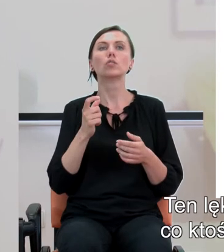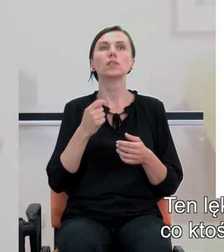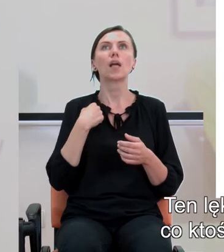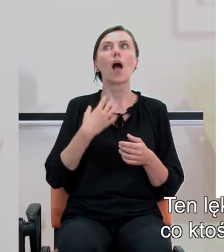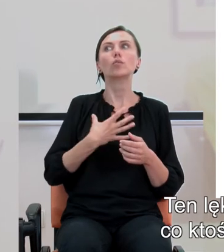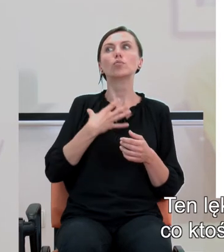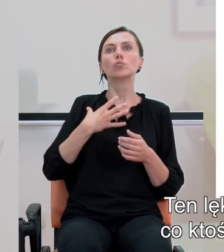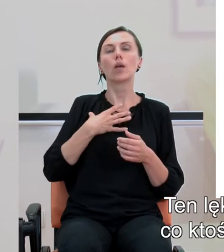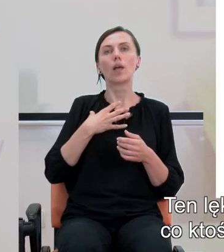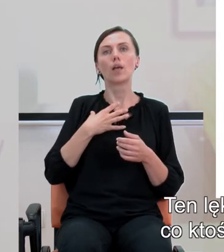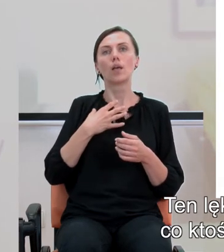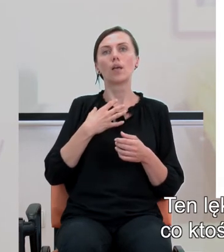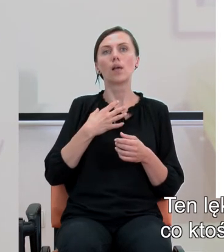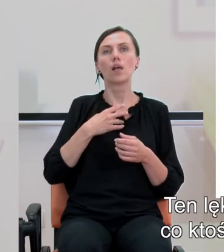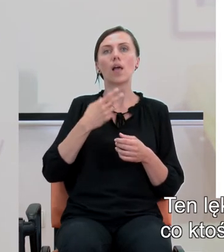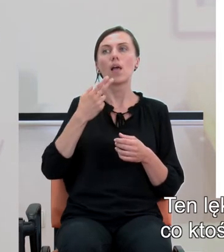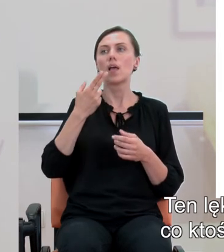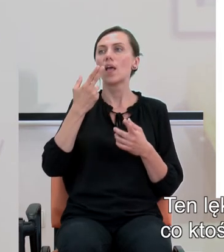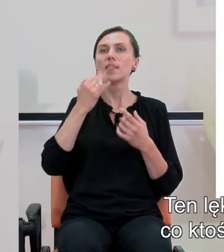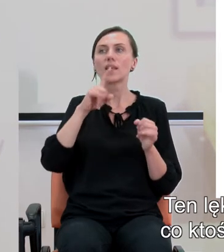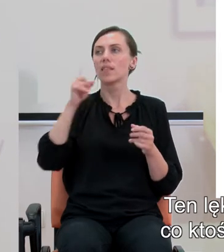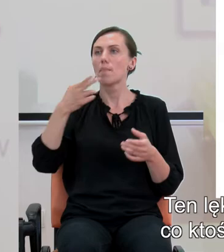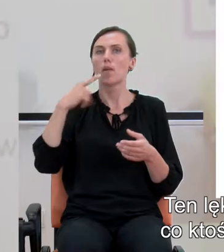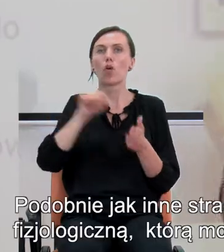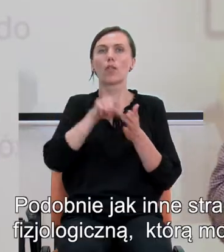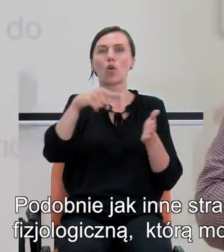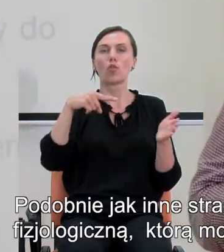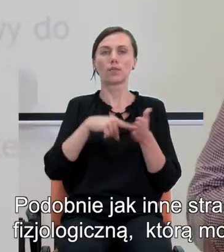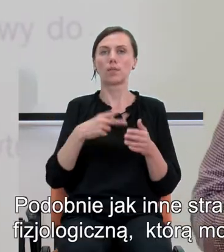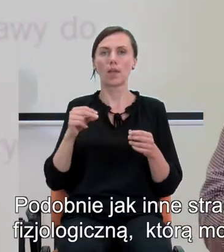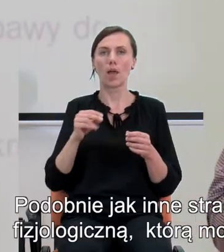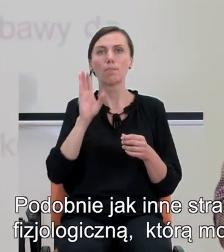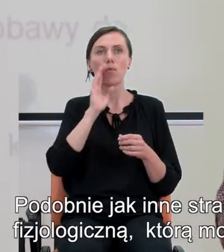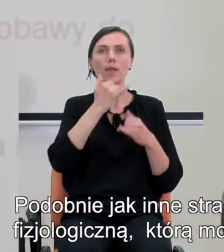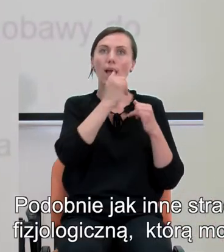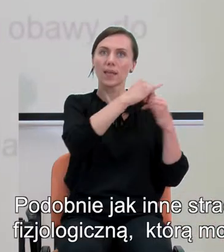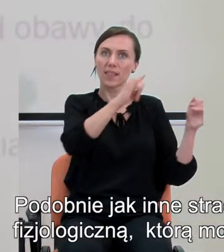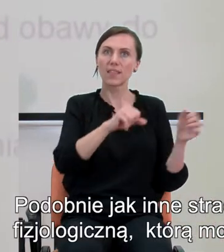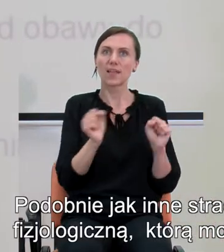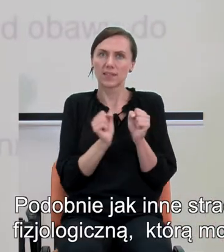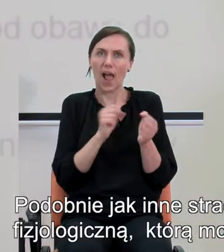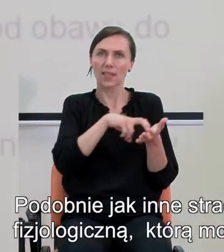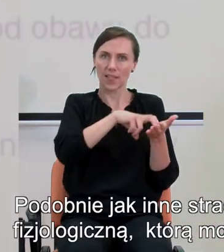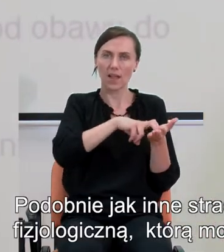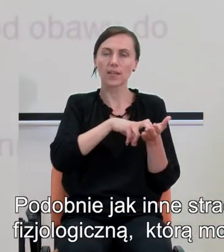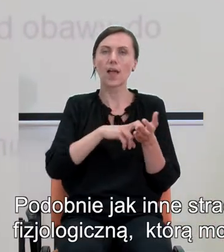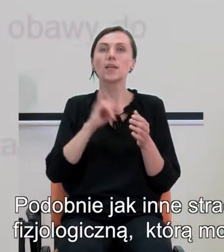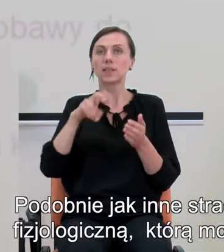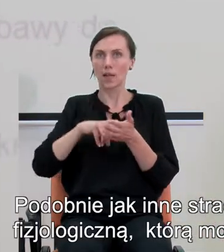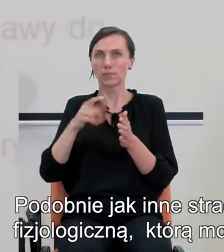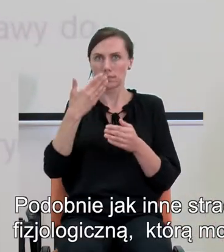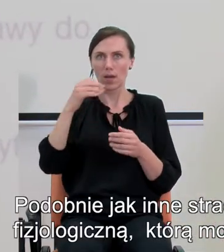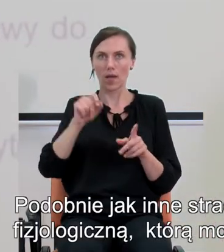odczuwa i jakby nikt do tego nie ma dostępu. Podobnie jak inne strachy, inne lęki, lęk przed